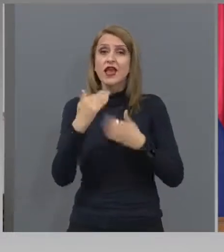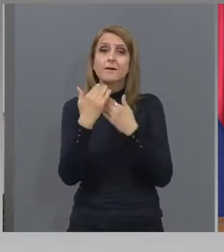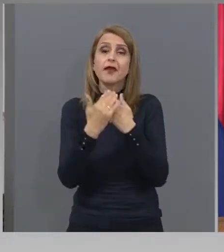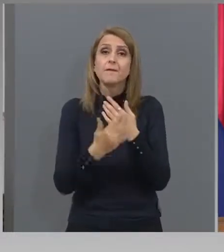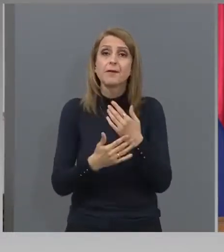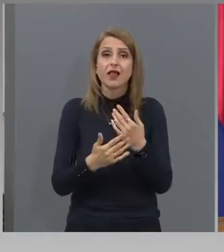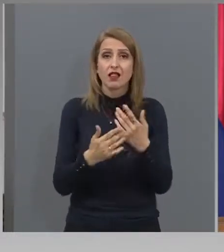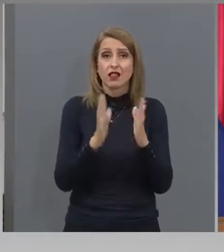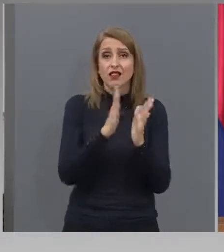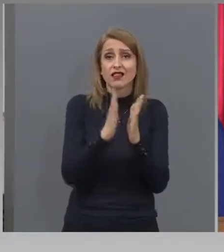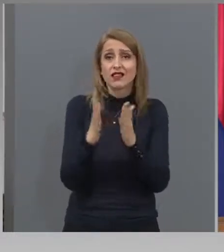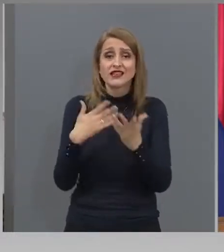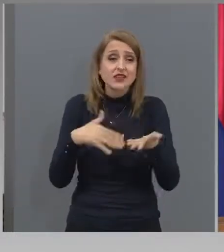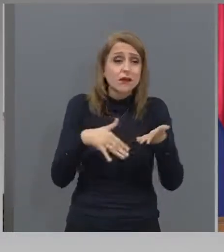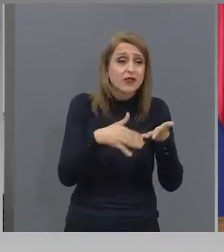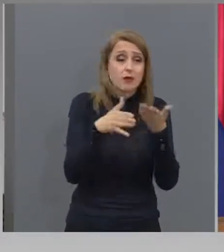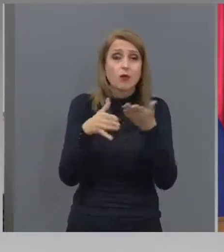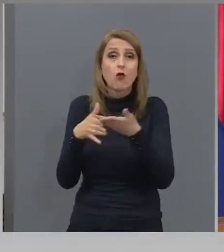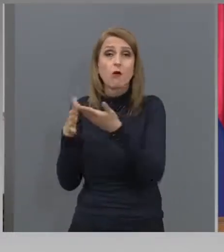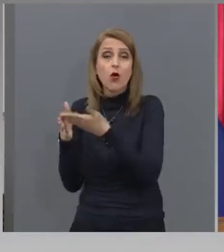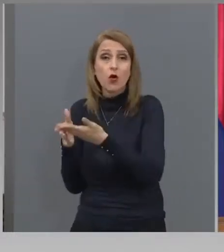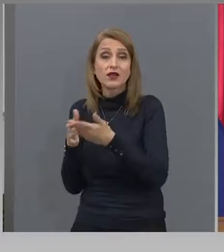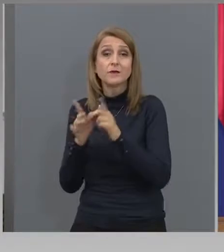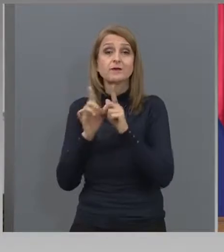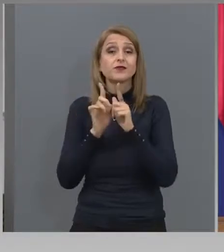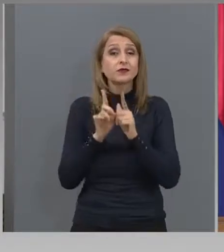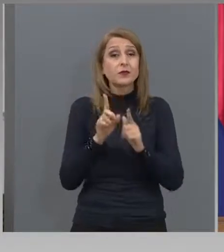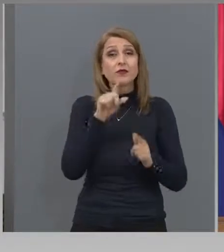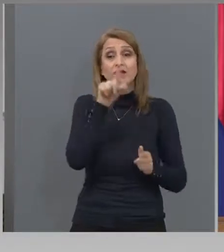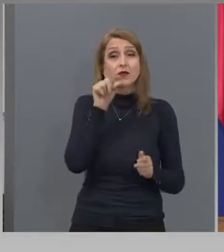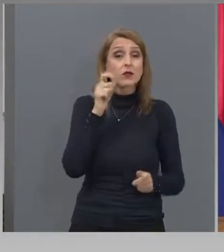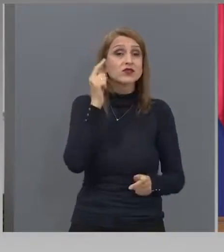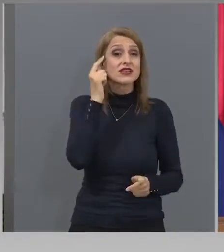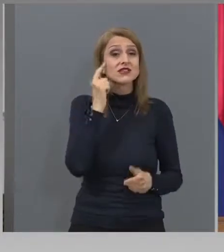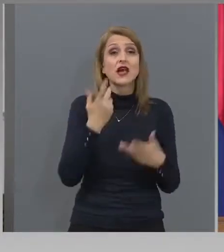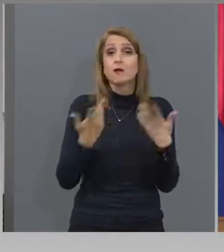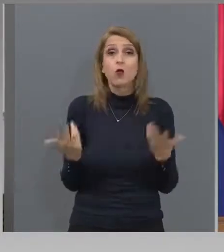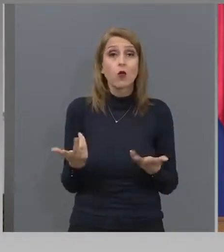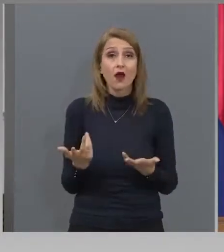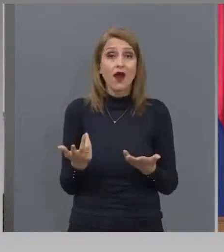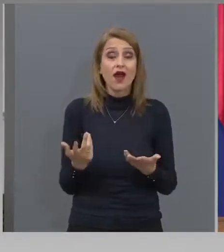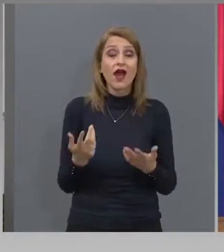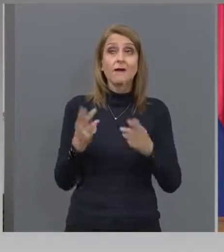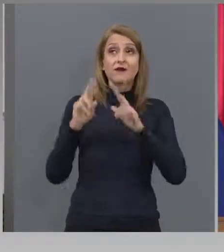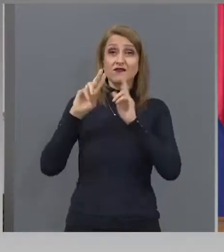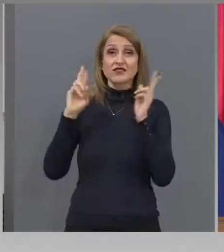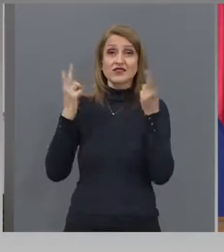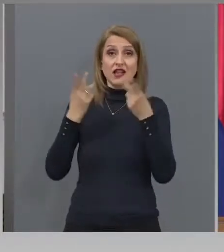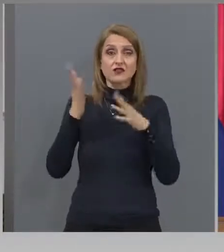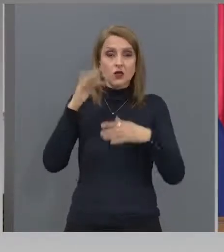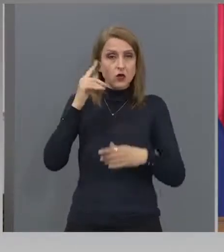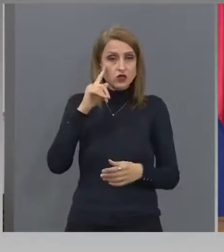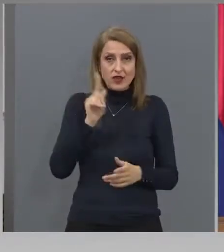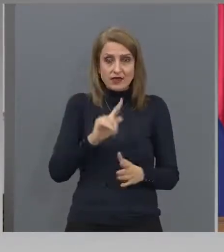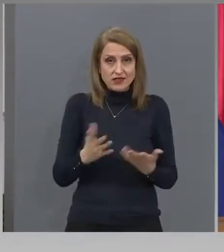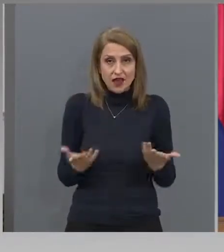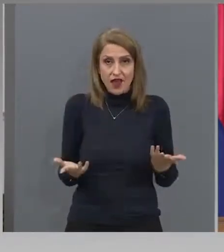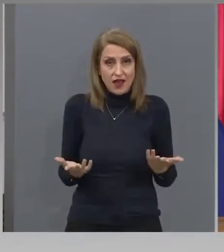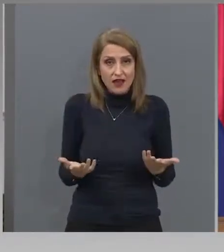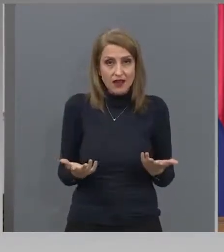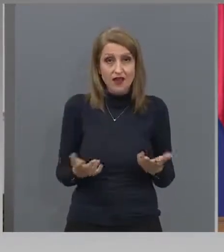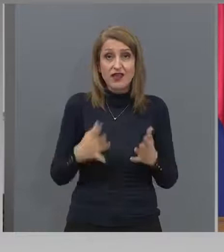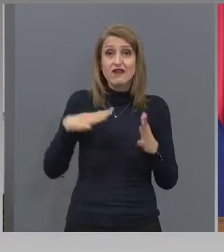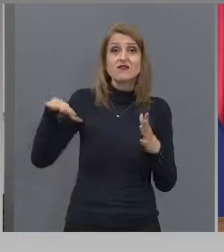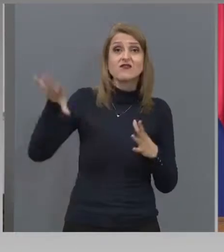Въпросът е да знаеме кога, а това все още никой в света не може да го кажа. Точно обратното. всички